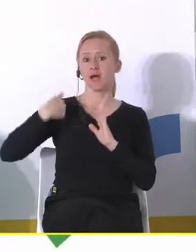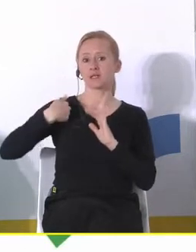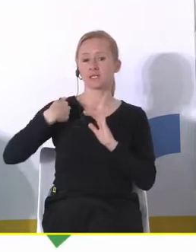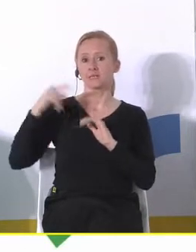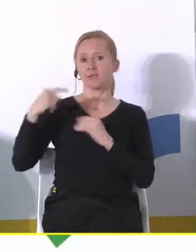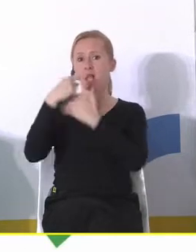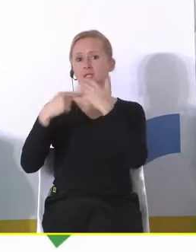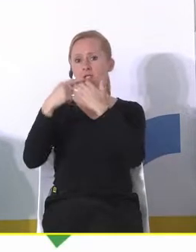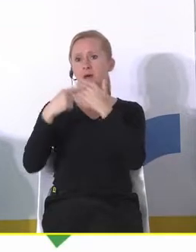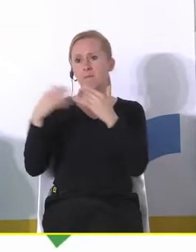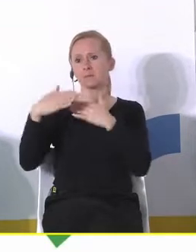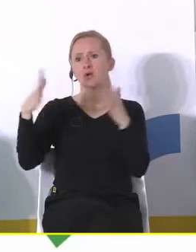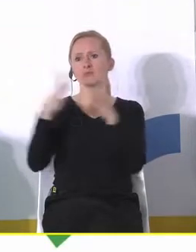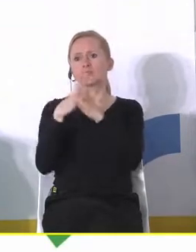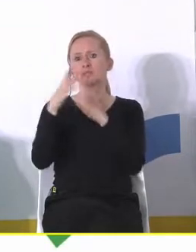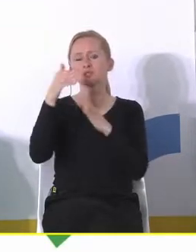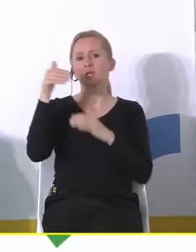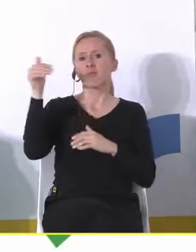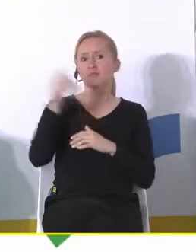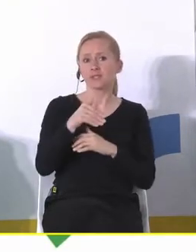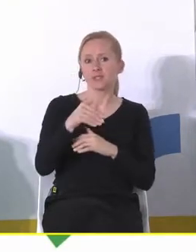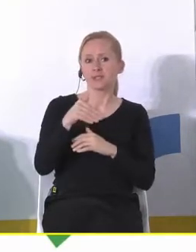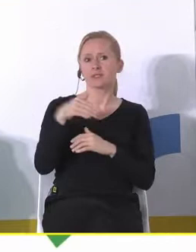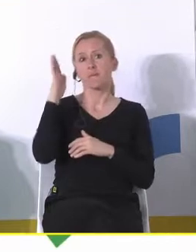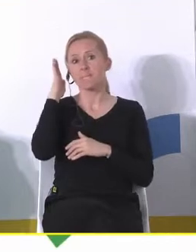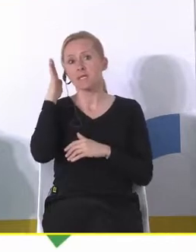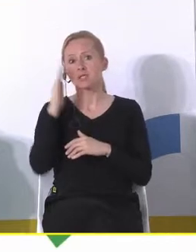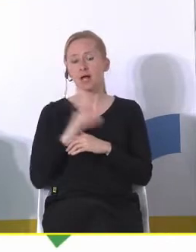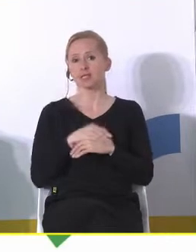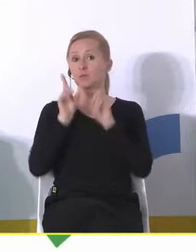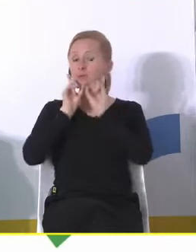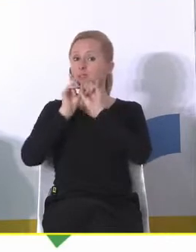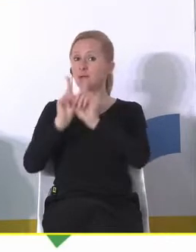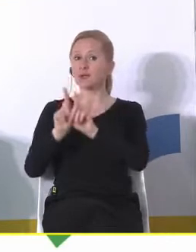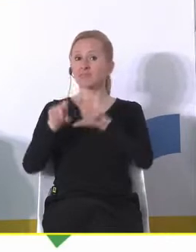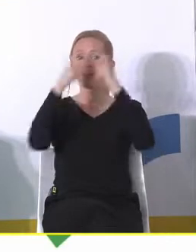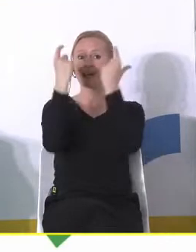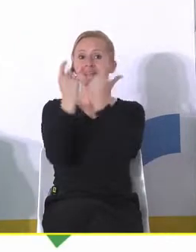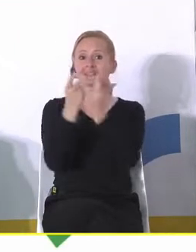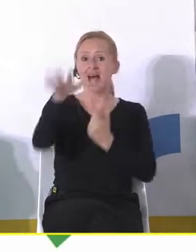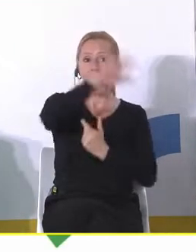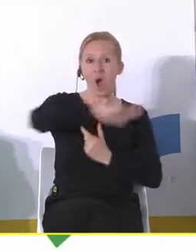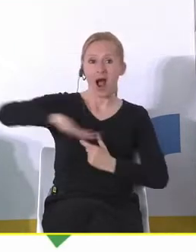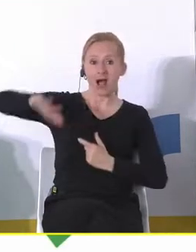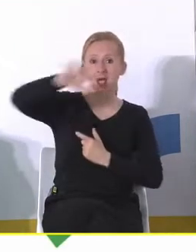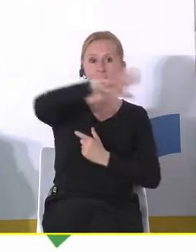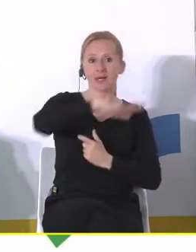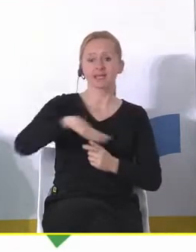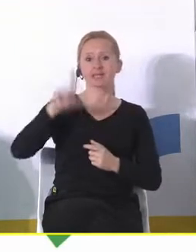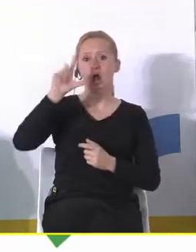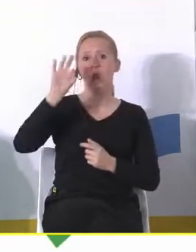liczy mniej niż 10 tysięcy mieszkańców. Ponieważ cała aglomeracja londyńska Great